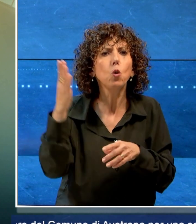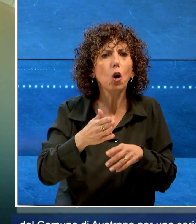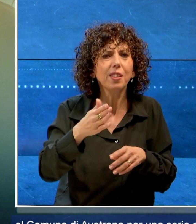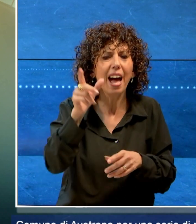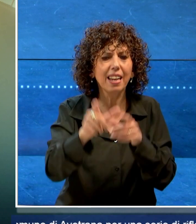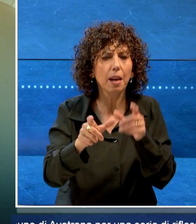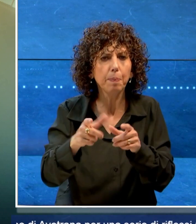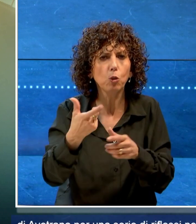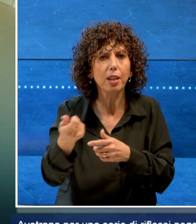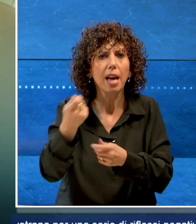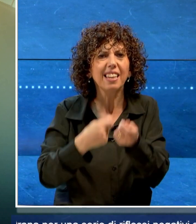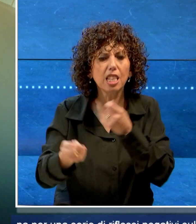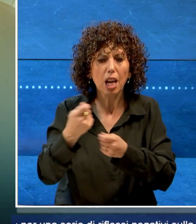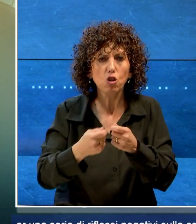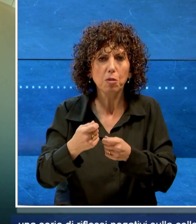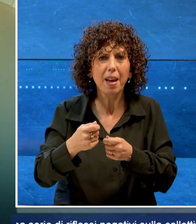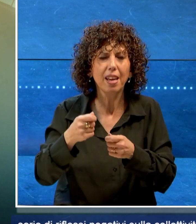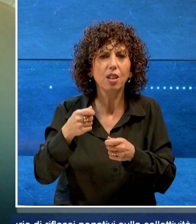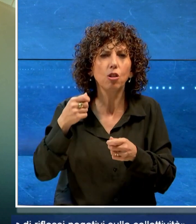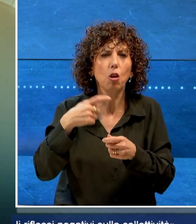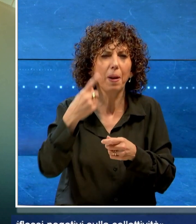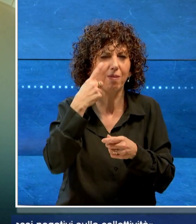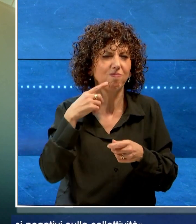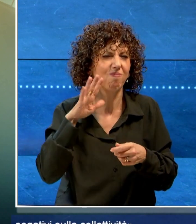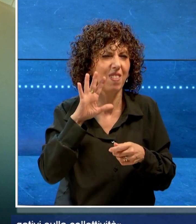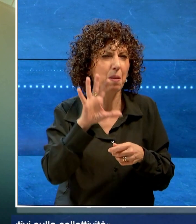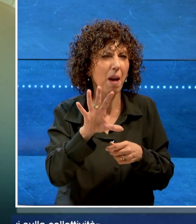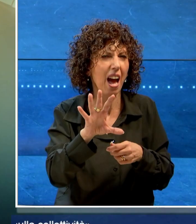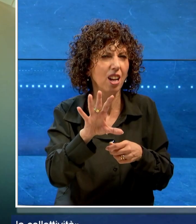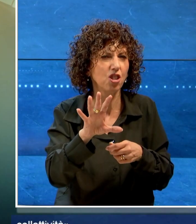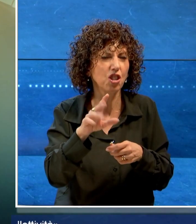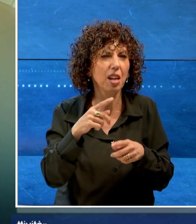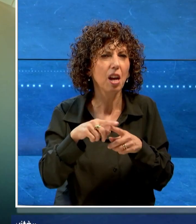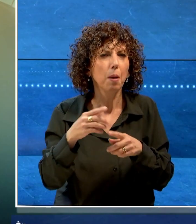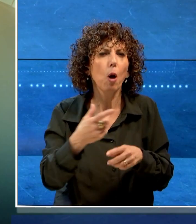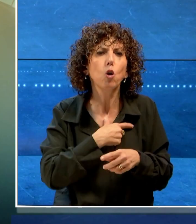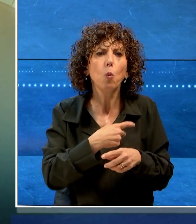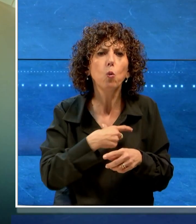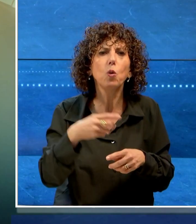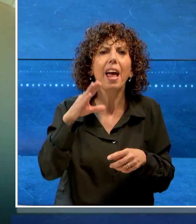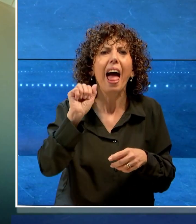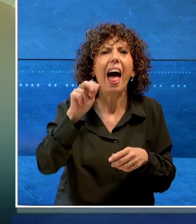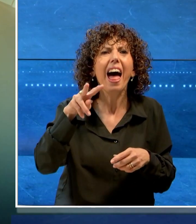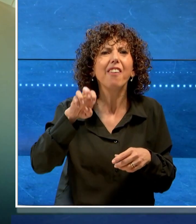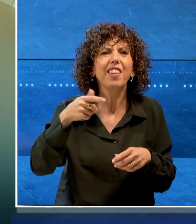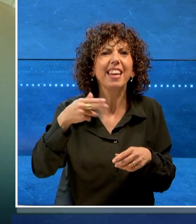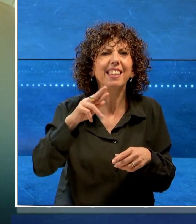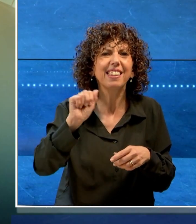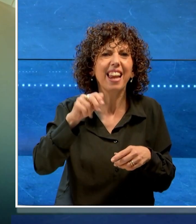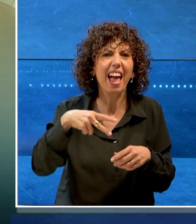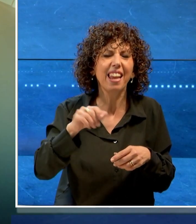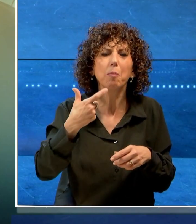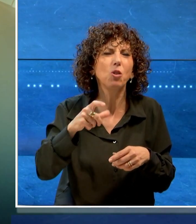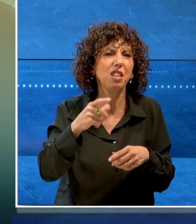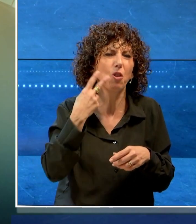al risarcimento del danno all'immagine in favore del comune di Avetrana per una serie di riflessi